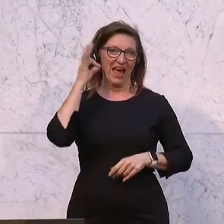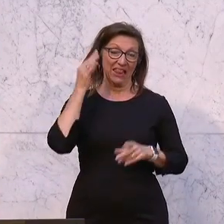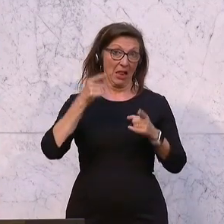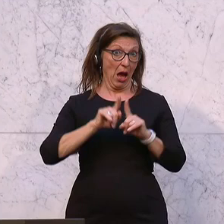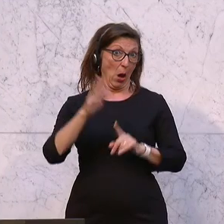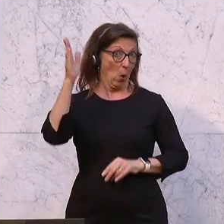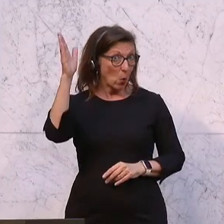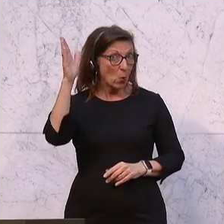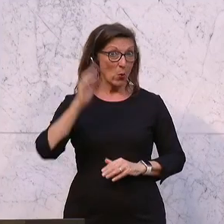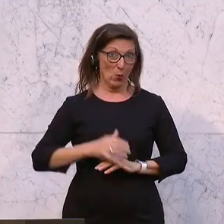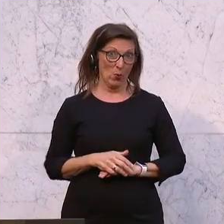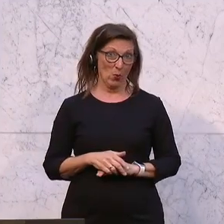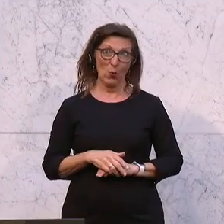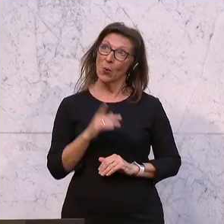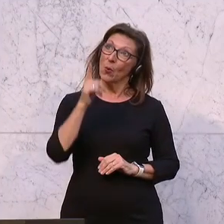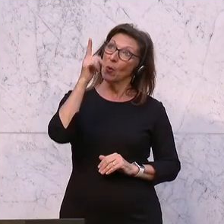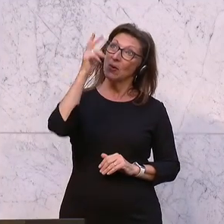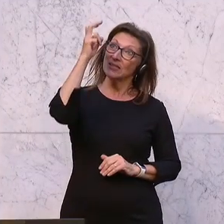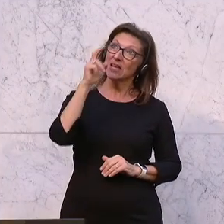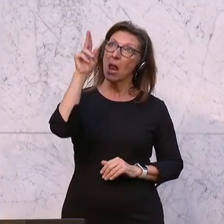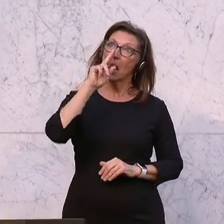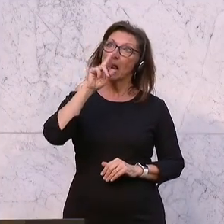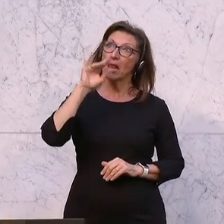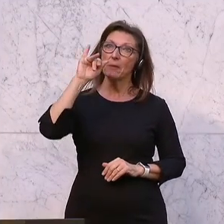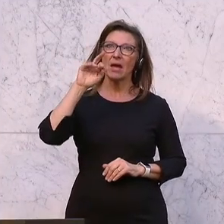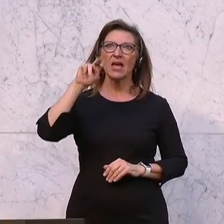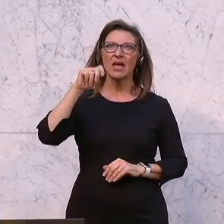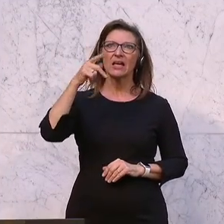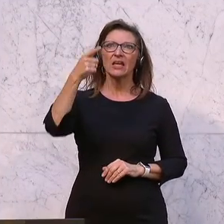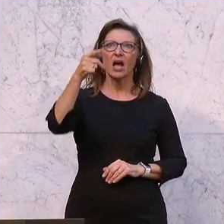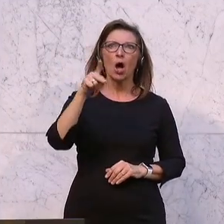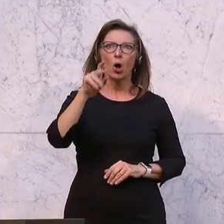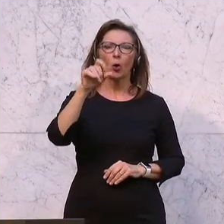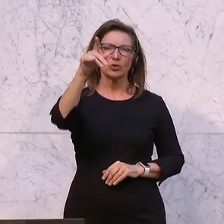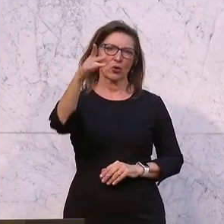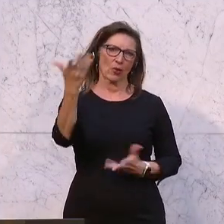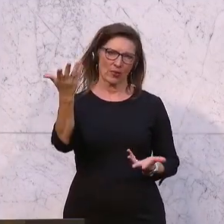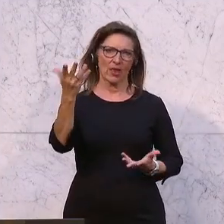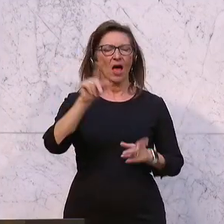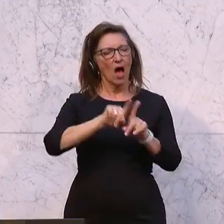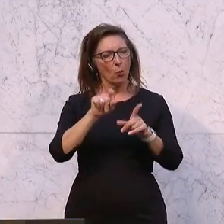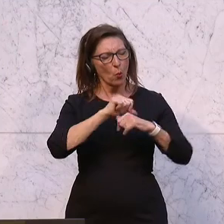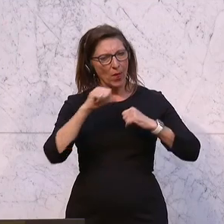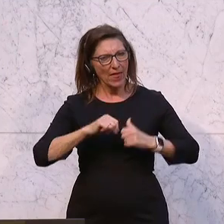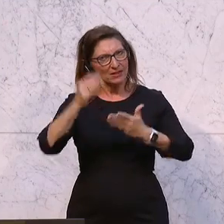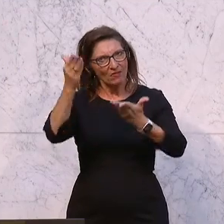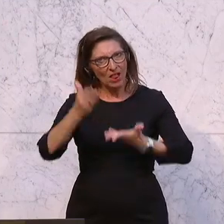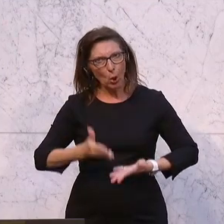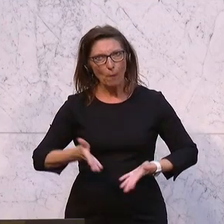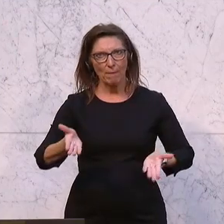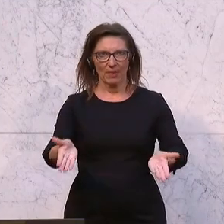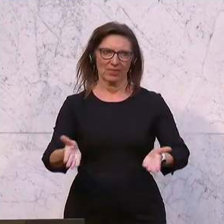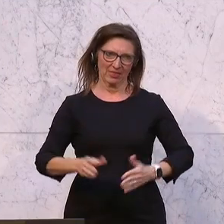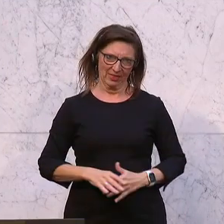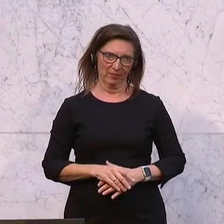auch auf der Lodge, liebe Ingrid Korosek. Du bist auch Präsidentin des Seniorenrates sehr herzlich willkommen geheißen in unserer Runde